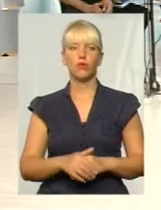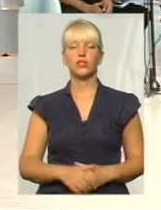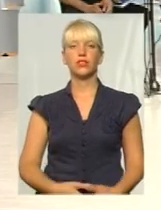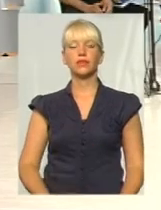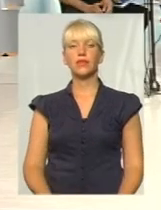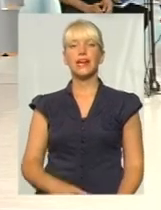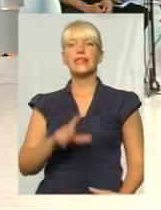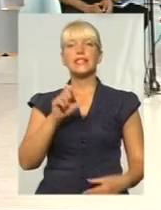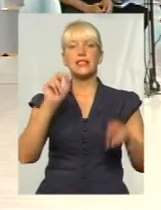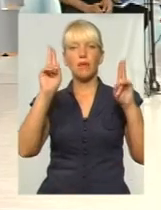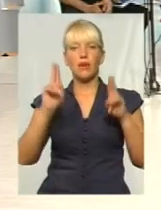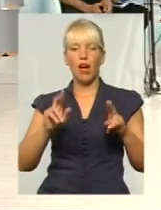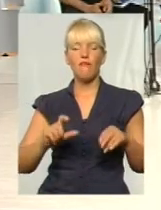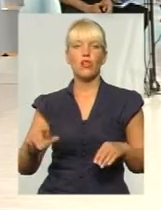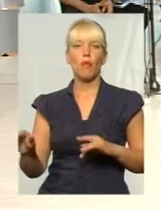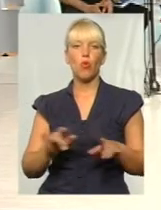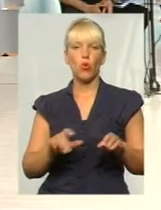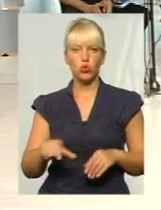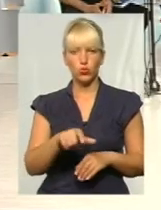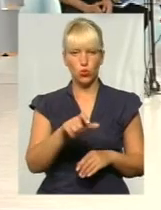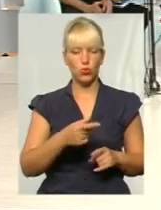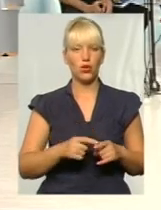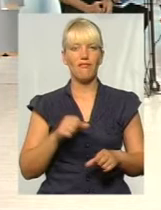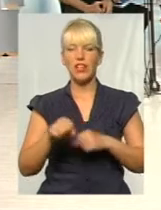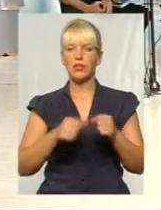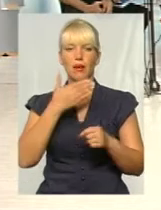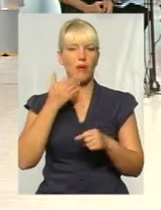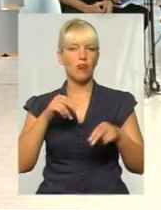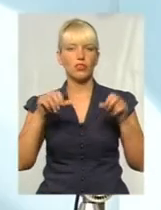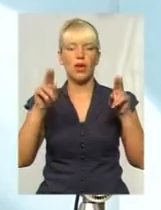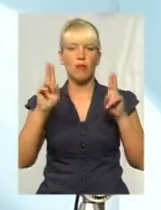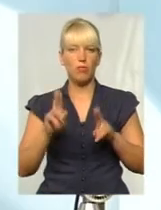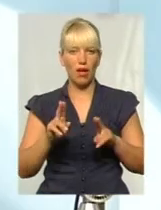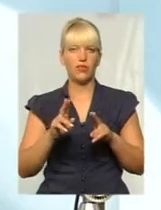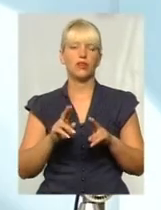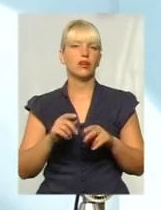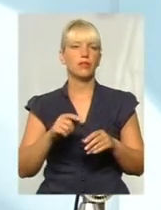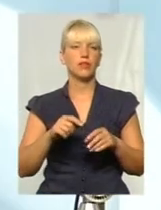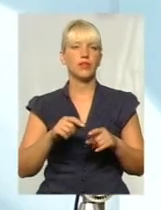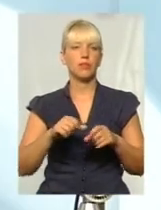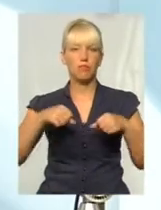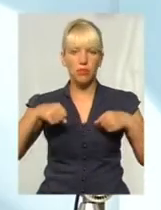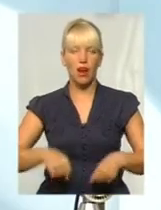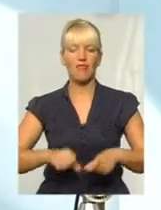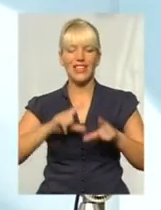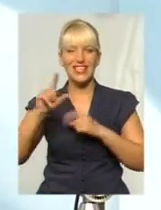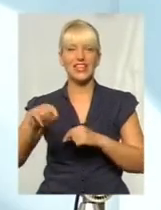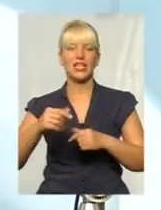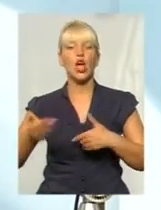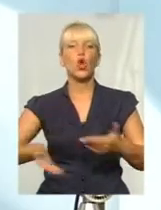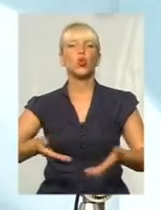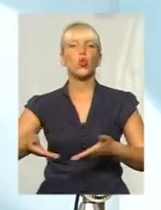За правилами дорожнього руху, звичайно, велосипедисти не мають права їздити по тротуару, але я і багато інших